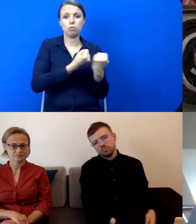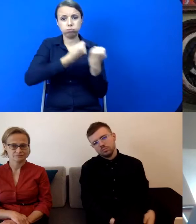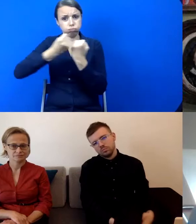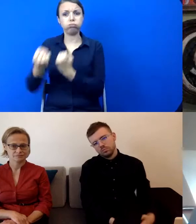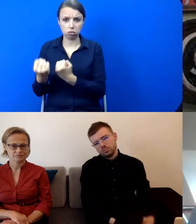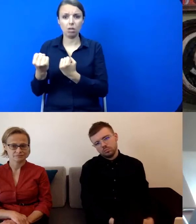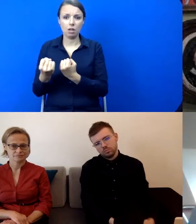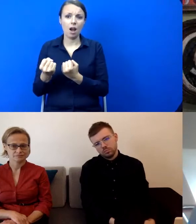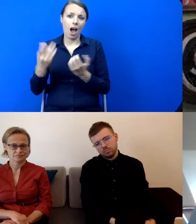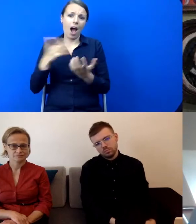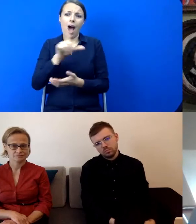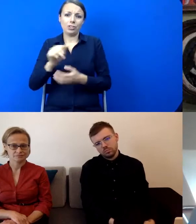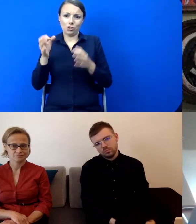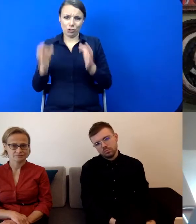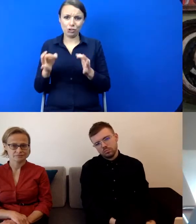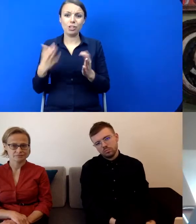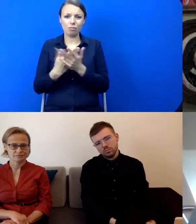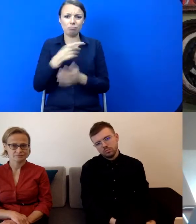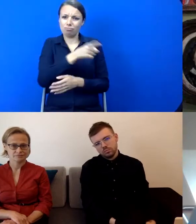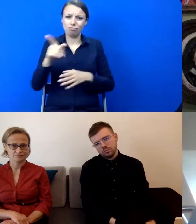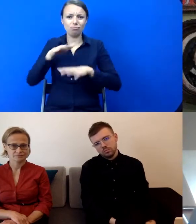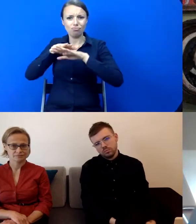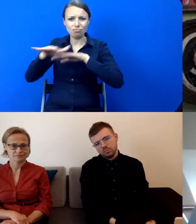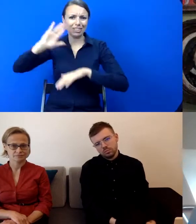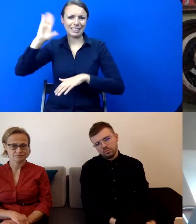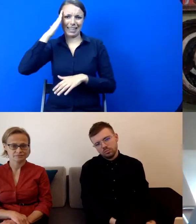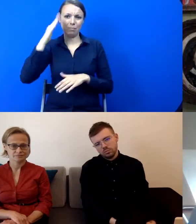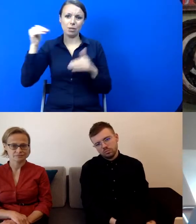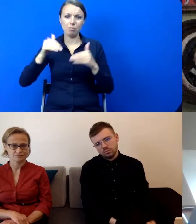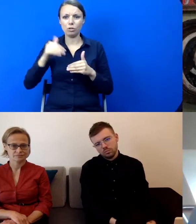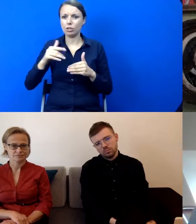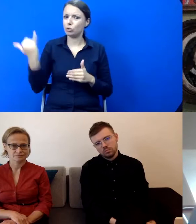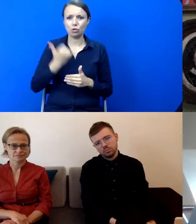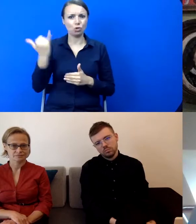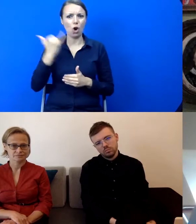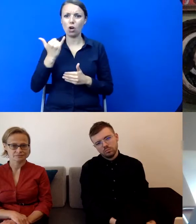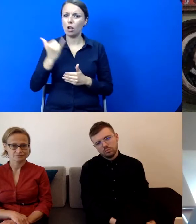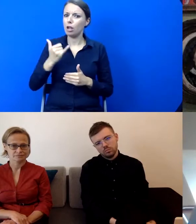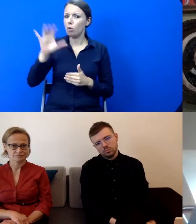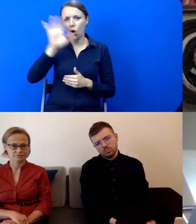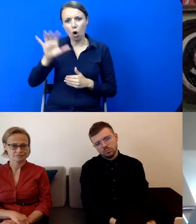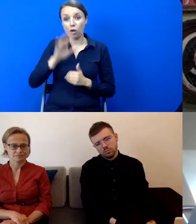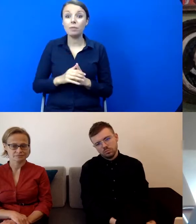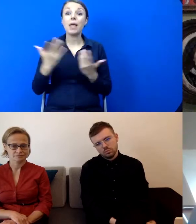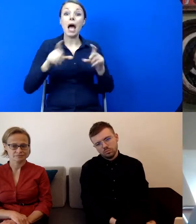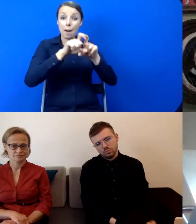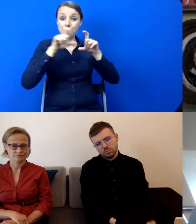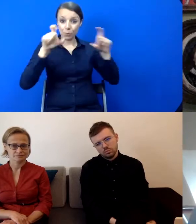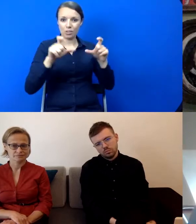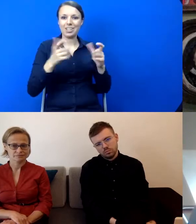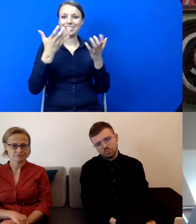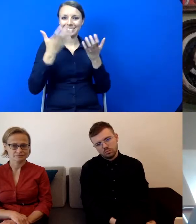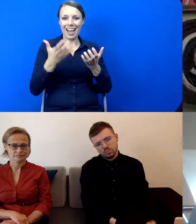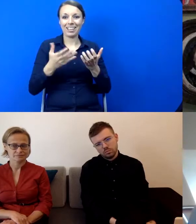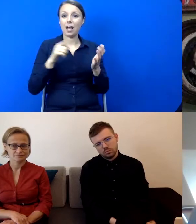podziwiona. Natomiast budynek Zachęty został nietknięty ze względu na, na to, że